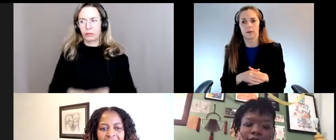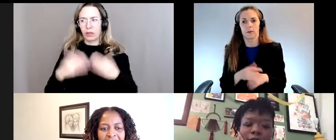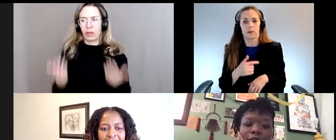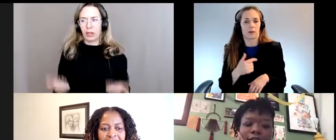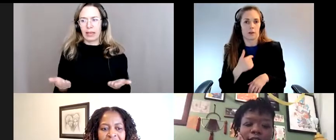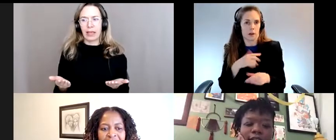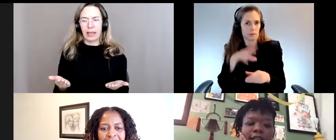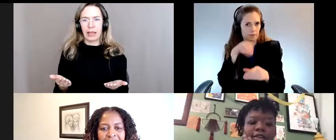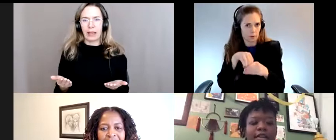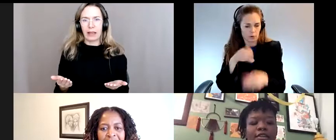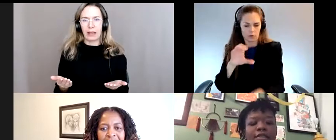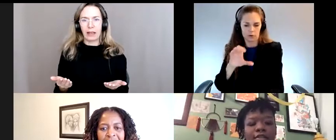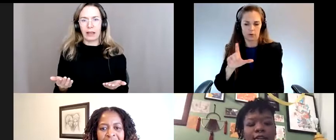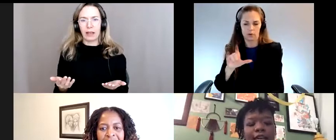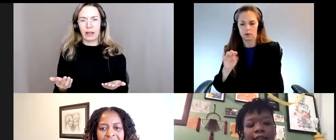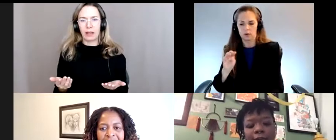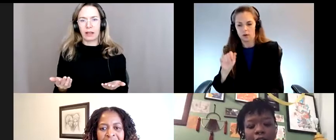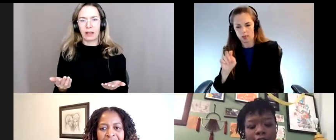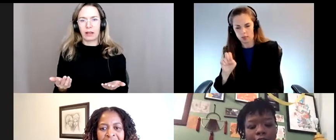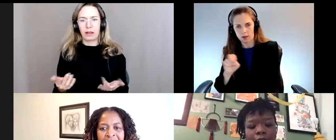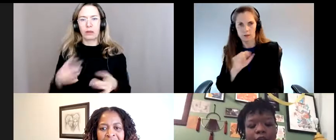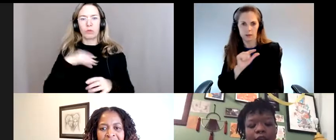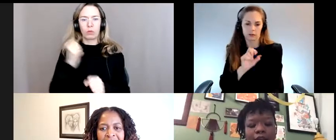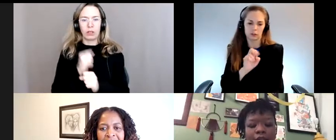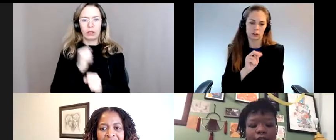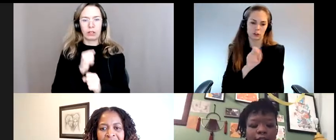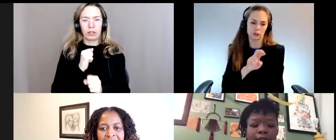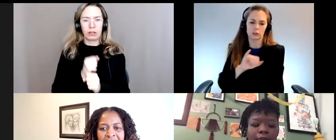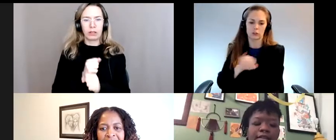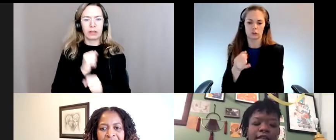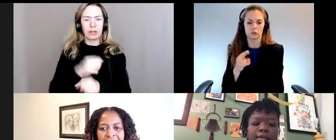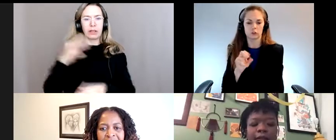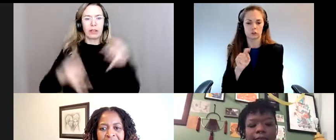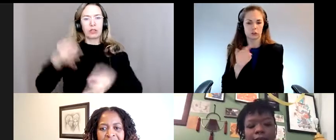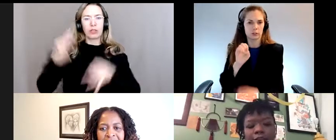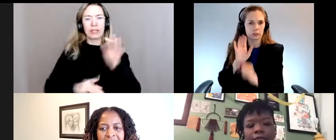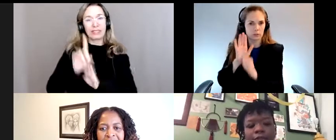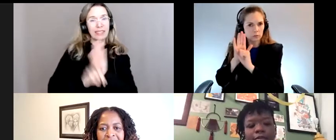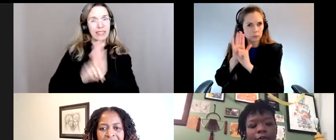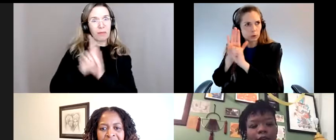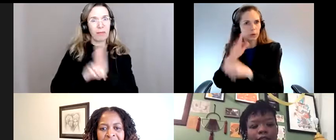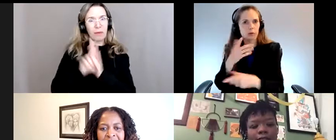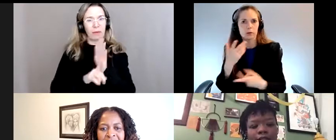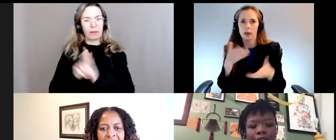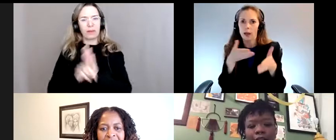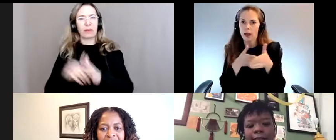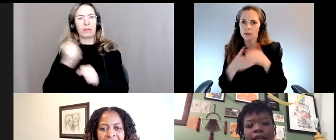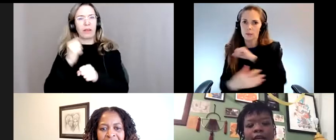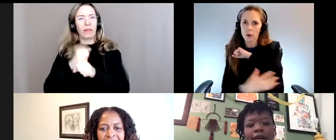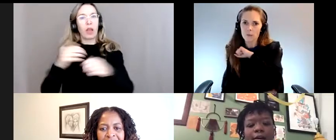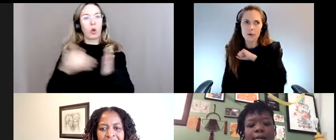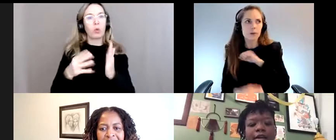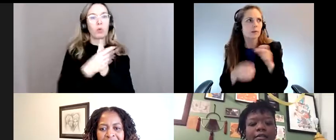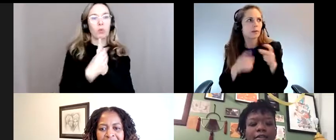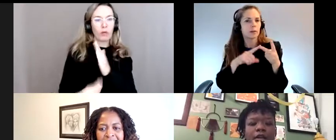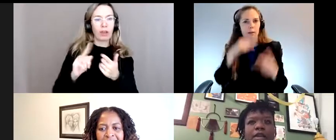Et je fais du travail de justice climatique à l'intersection du travail contre la pauvreté